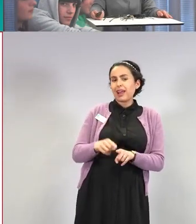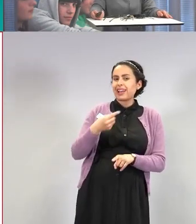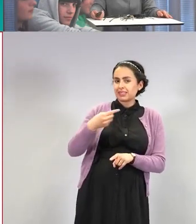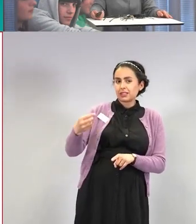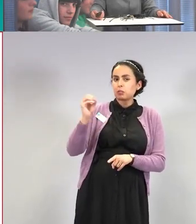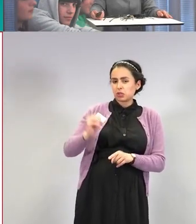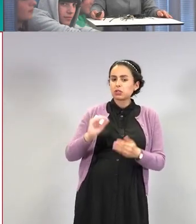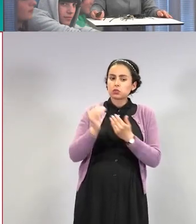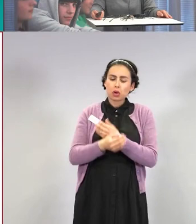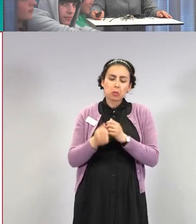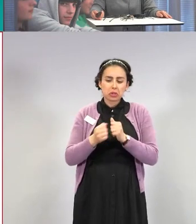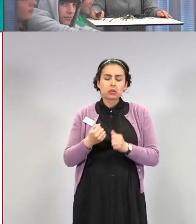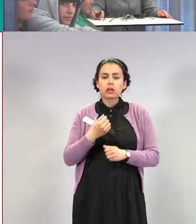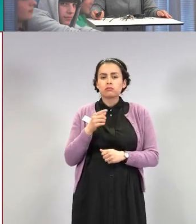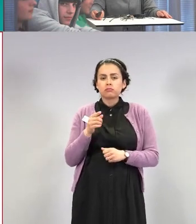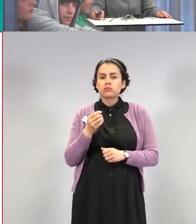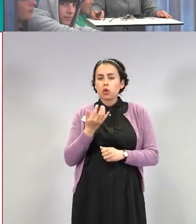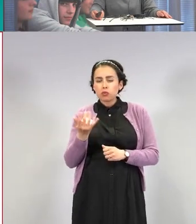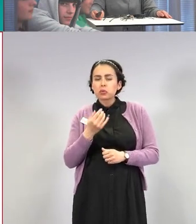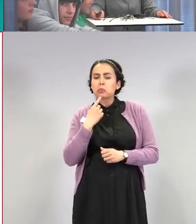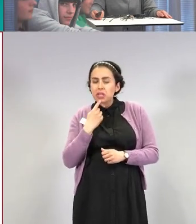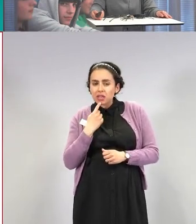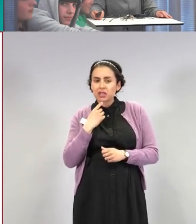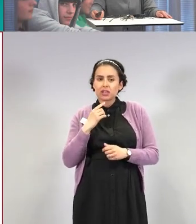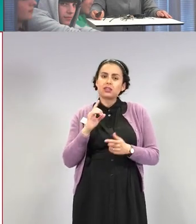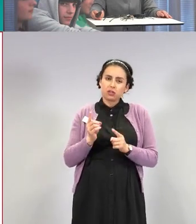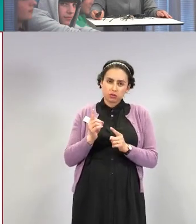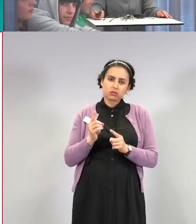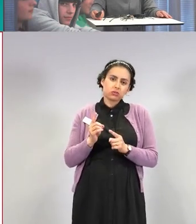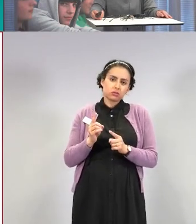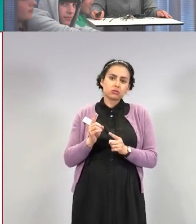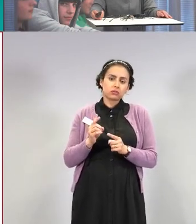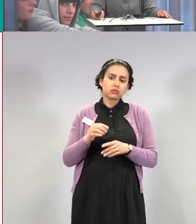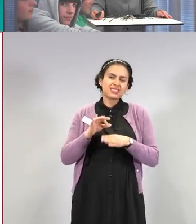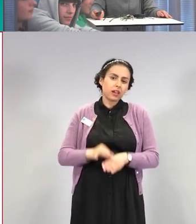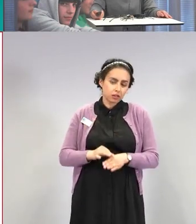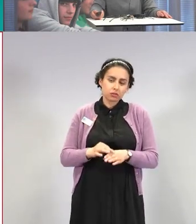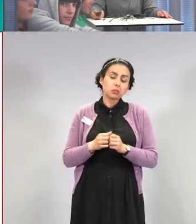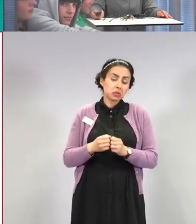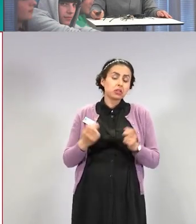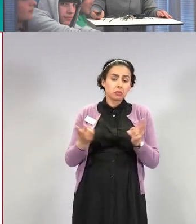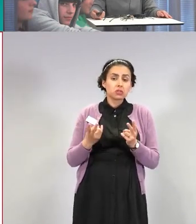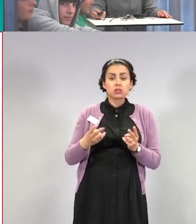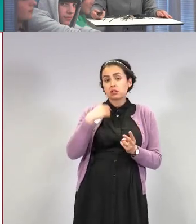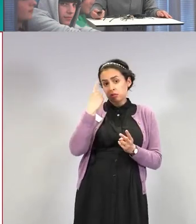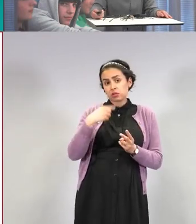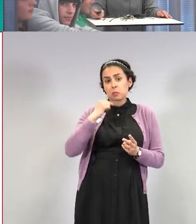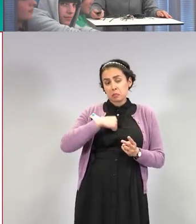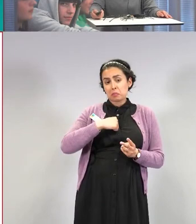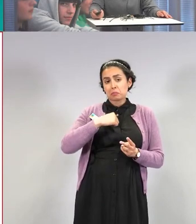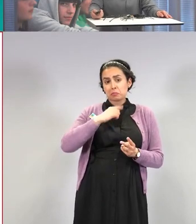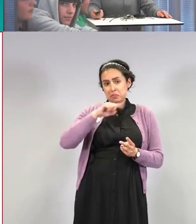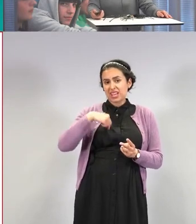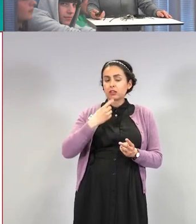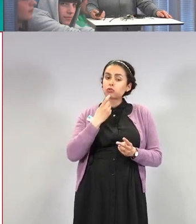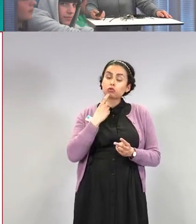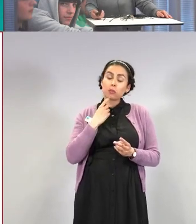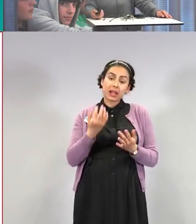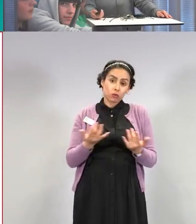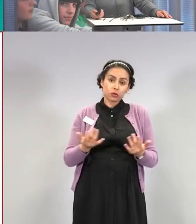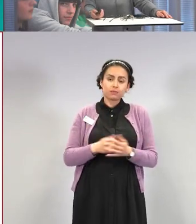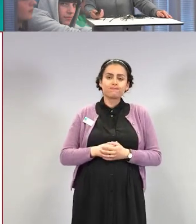Luvut ovat niin pieniä, että en laittaa sitä näkyviin. Tällaiselta tämä vaikuttaa meillä Suomessa. Ihan odotettua.